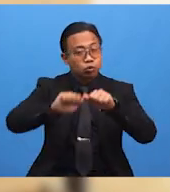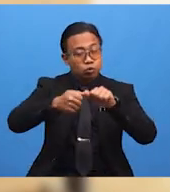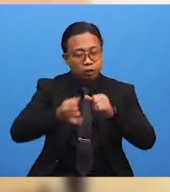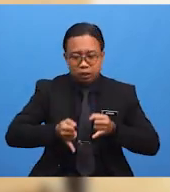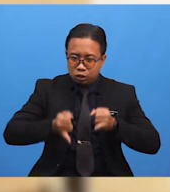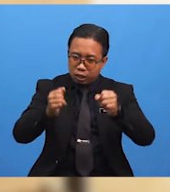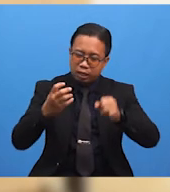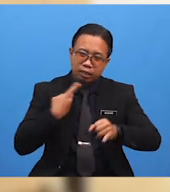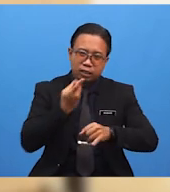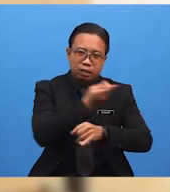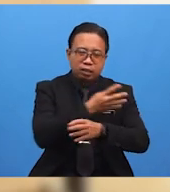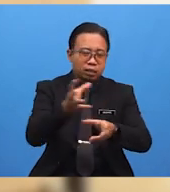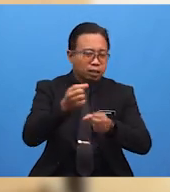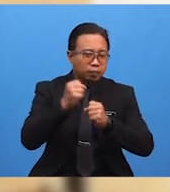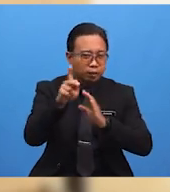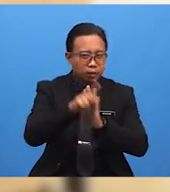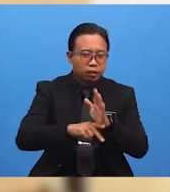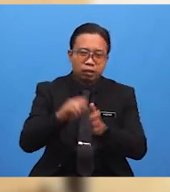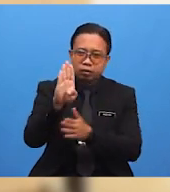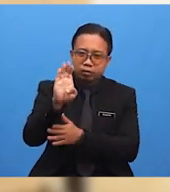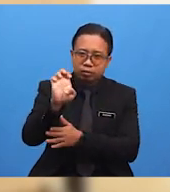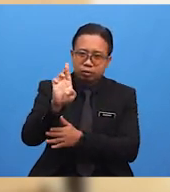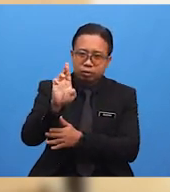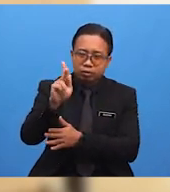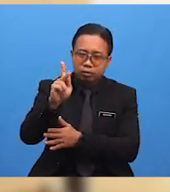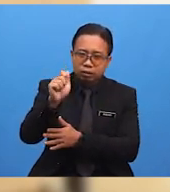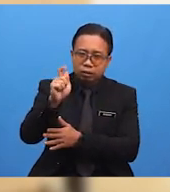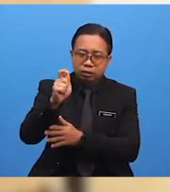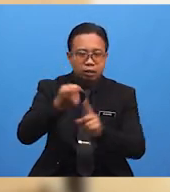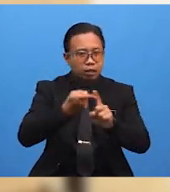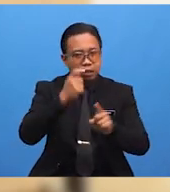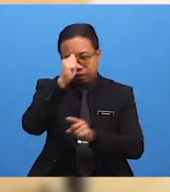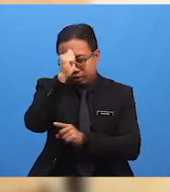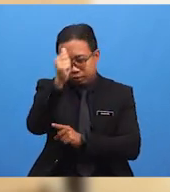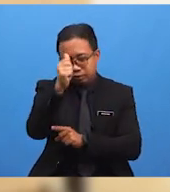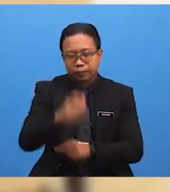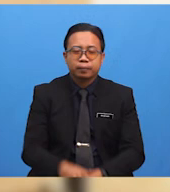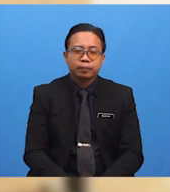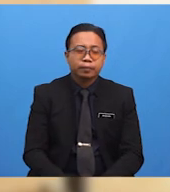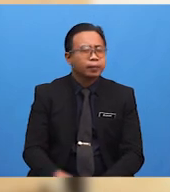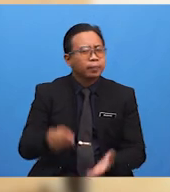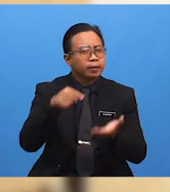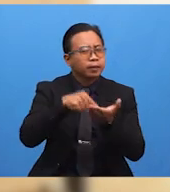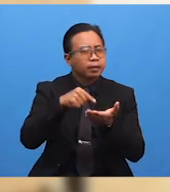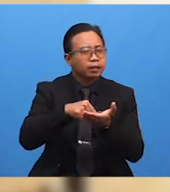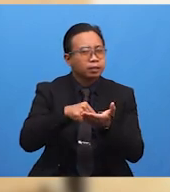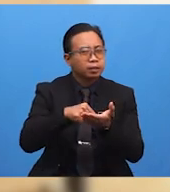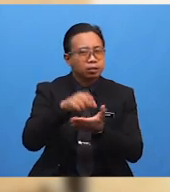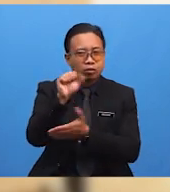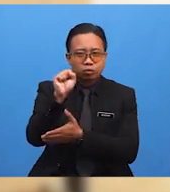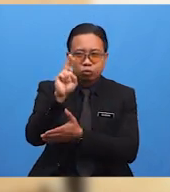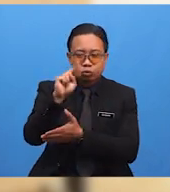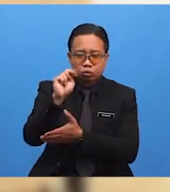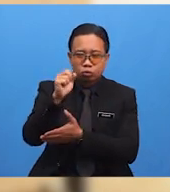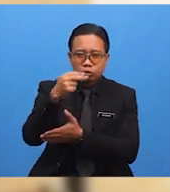mendapat keberkatan darinya Ini merupakan sunnah